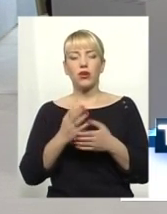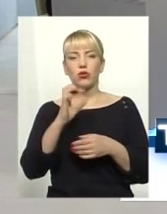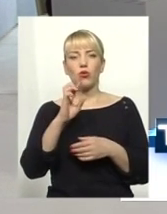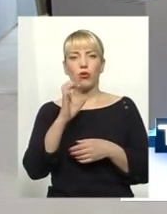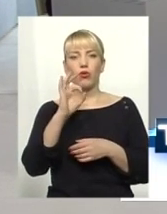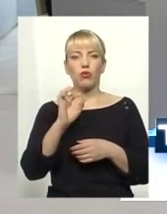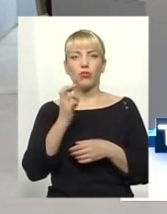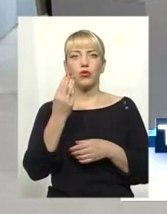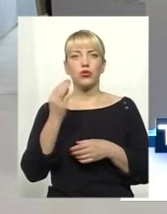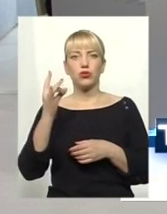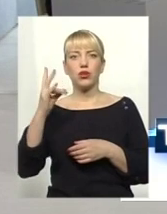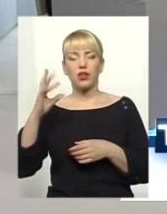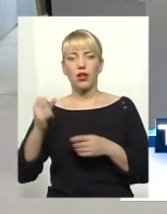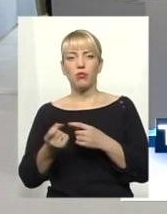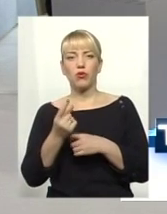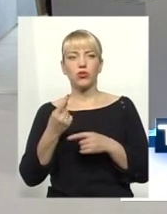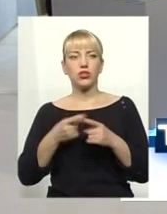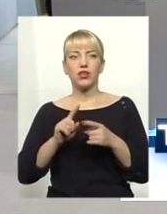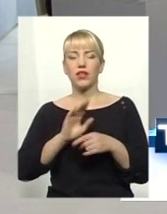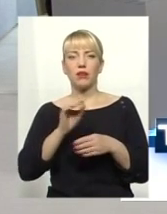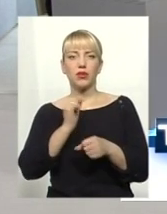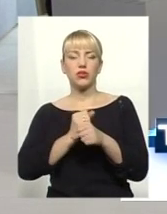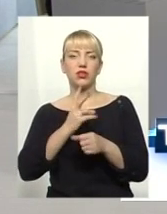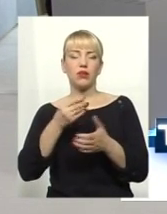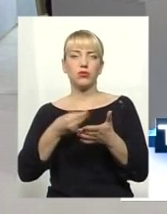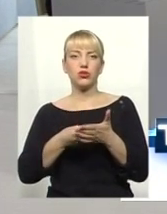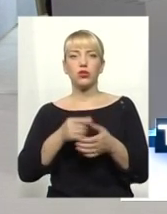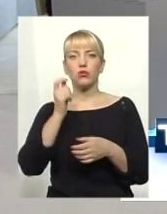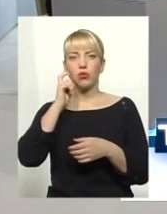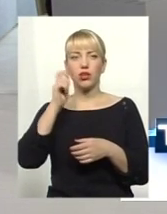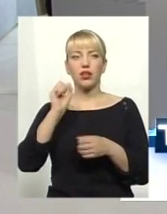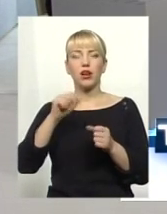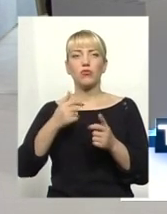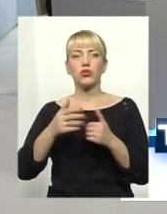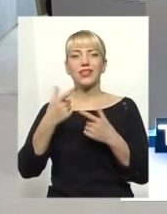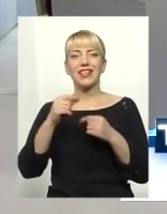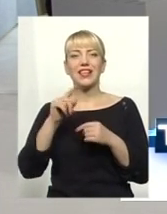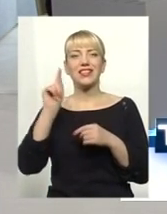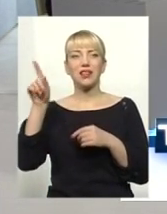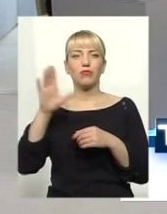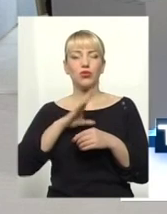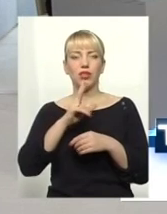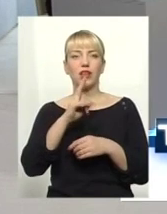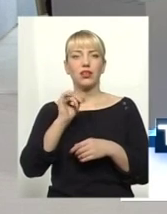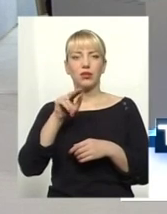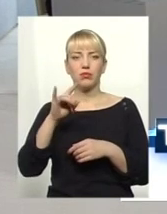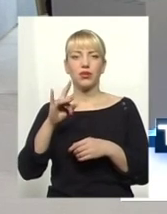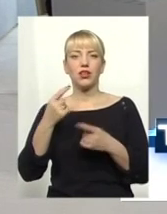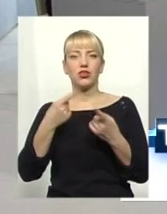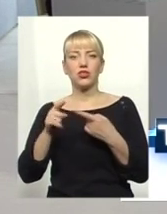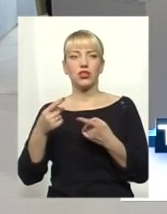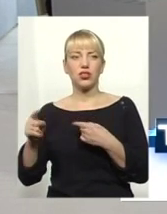походження і зовсім не працювати на бюджет України, а десь там бути на Кіпрі чи в іншій